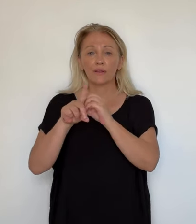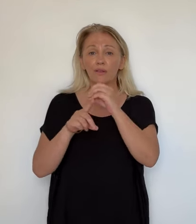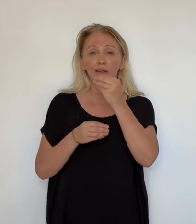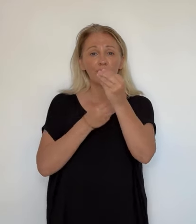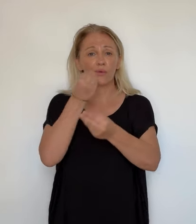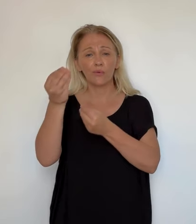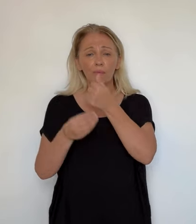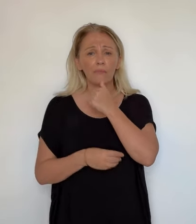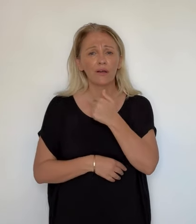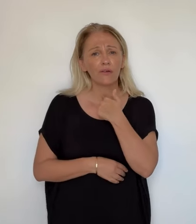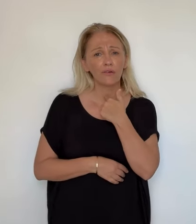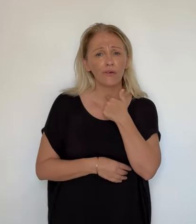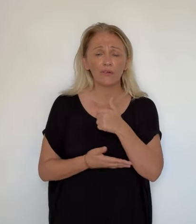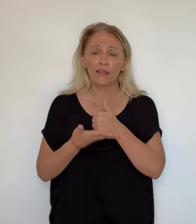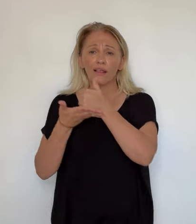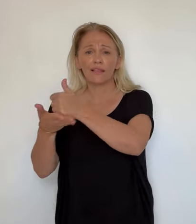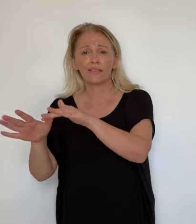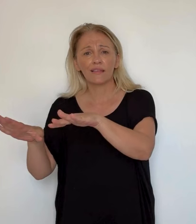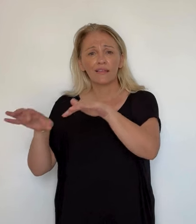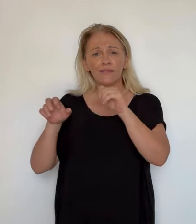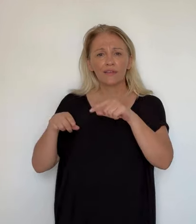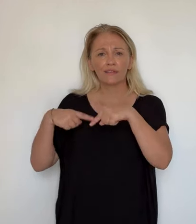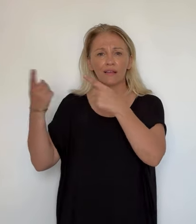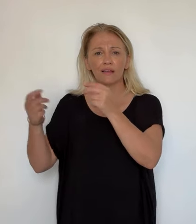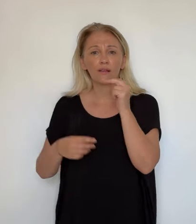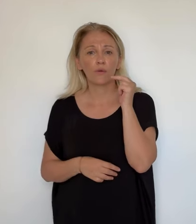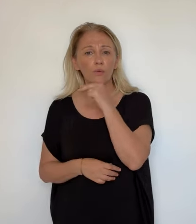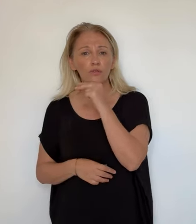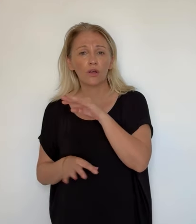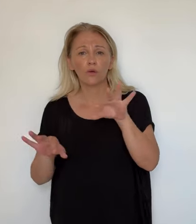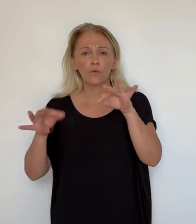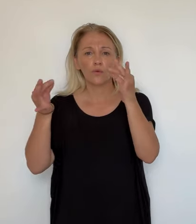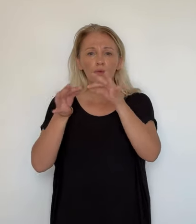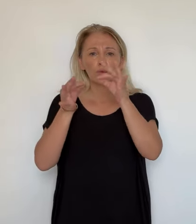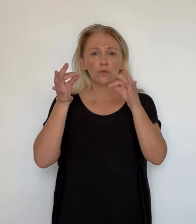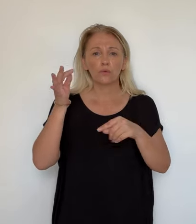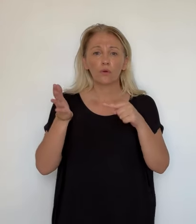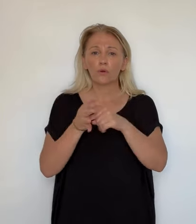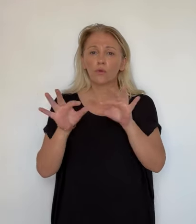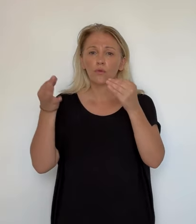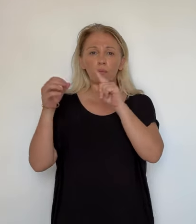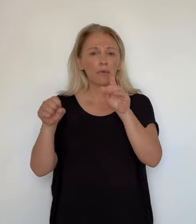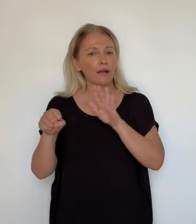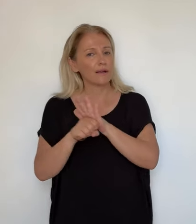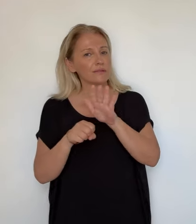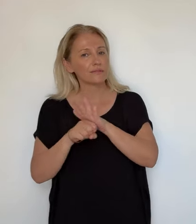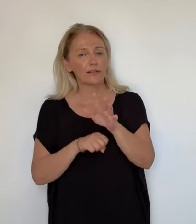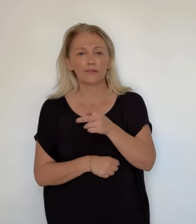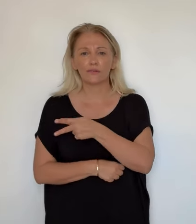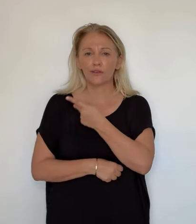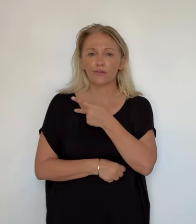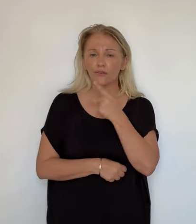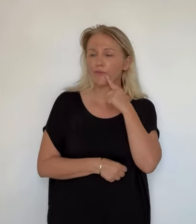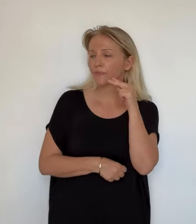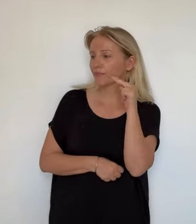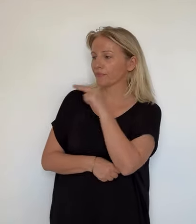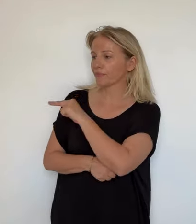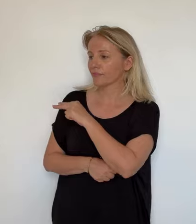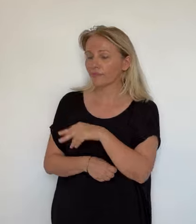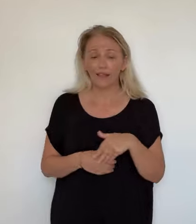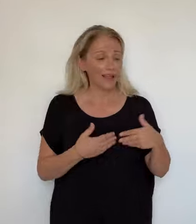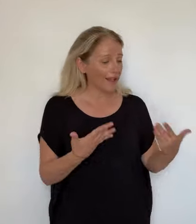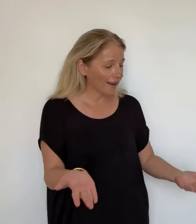dispositif test permettrait de désengorger les urgences et de compenser le manque de médecins. Valentin Canot, Tiffany Ertisveria. Allez,